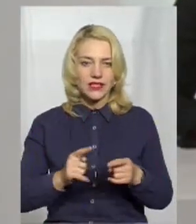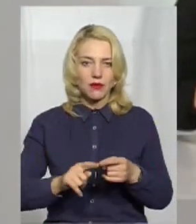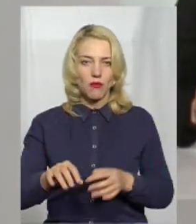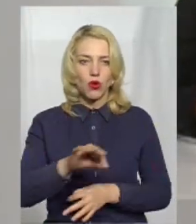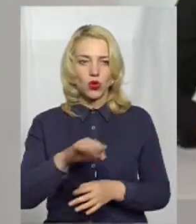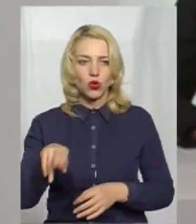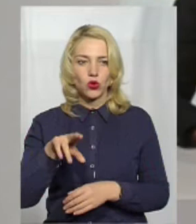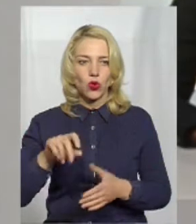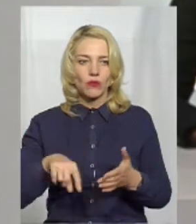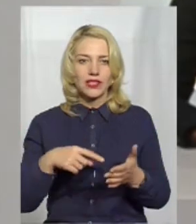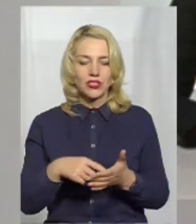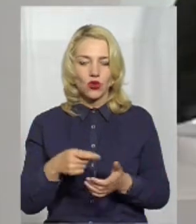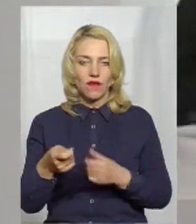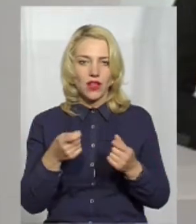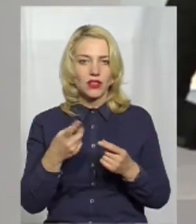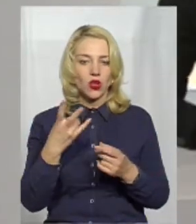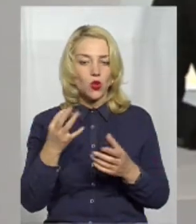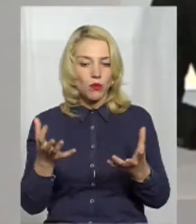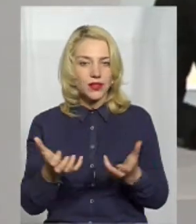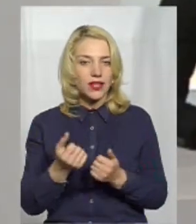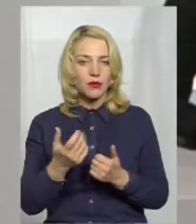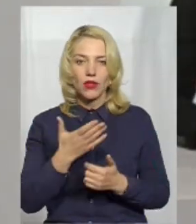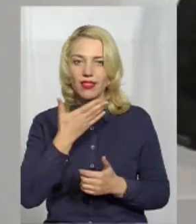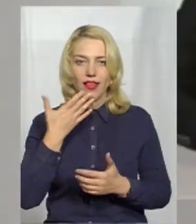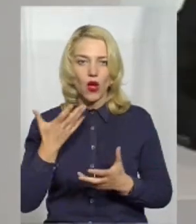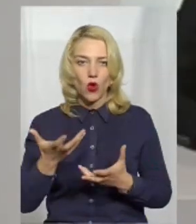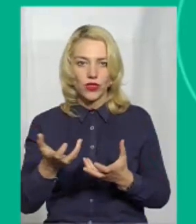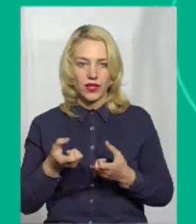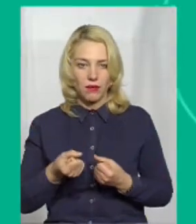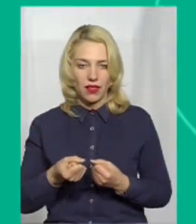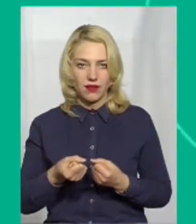ради, але підтримки не отримала. Давайте послухаємо її коментарі.